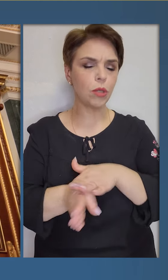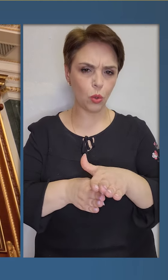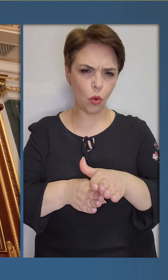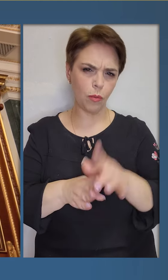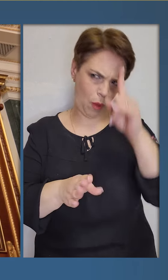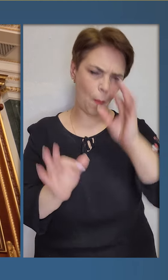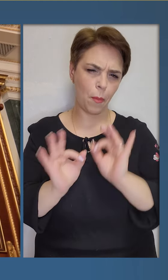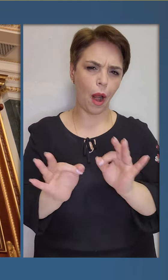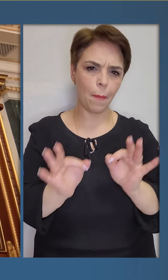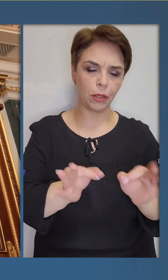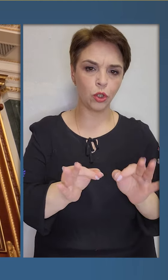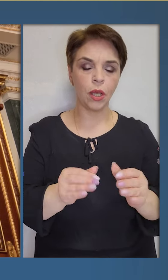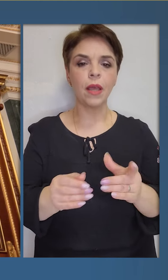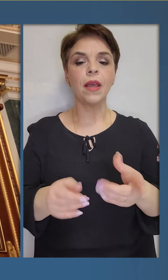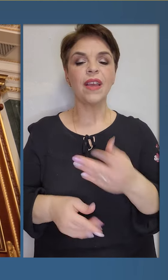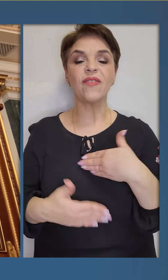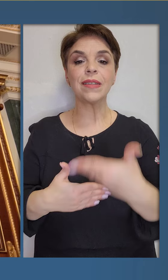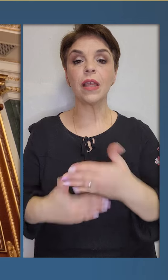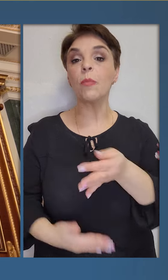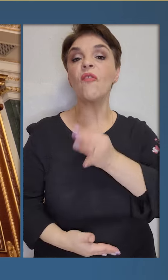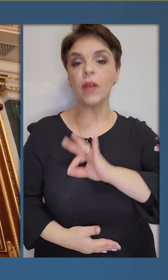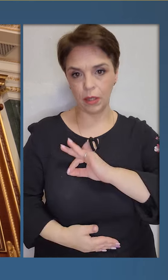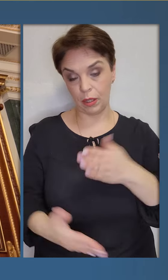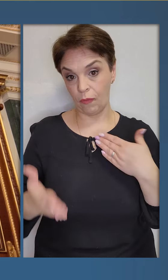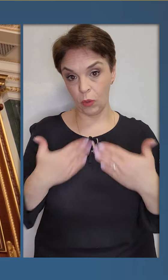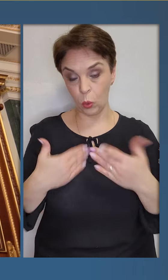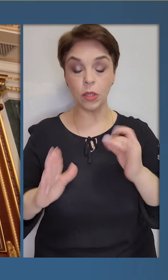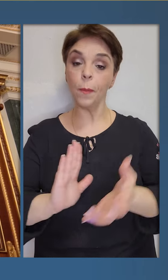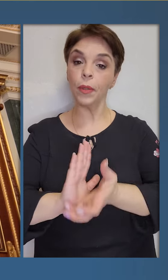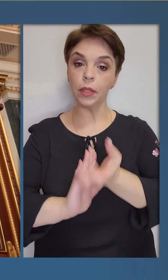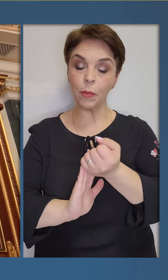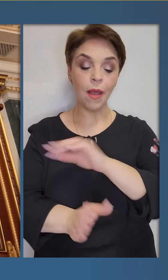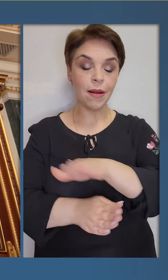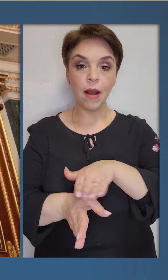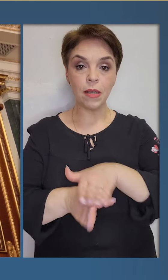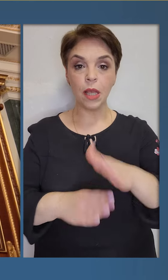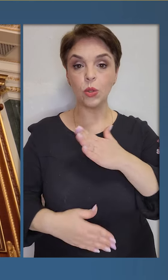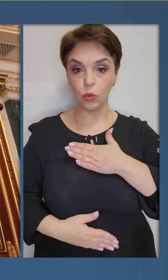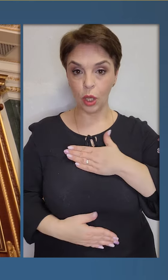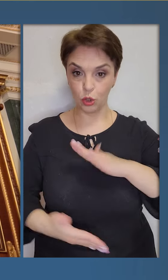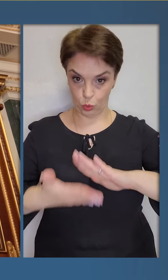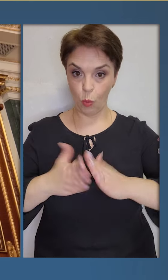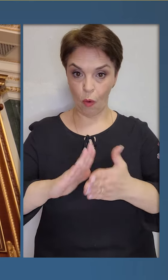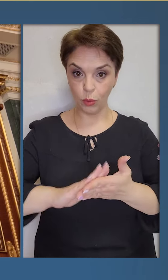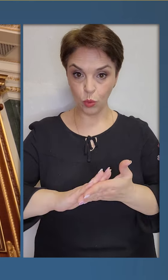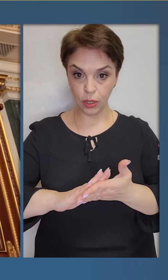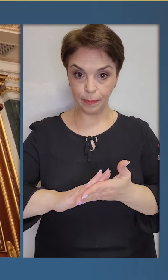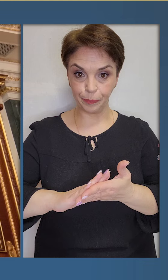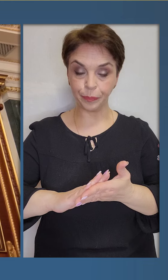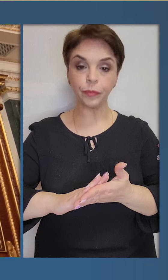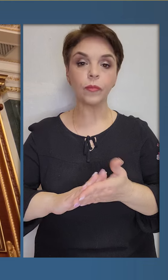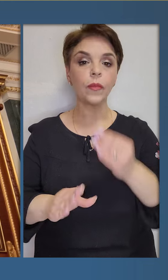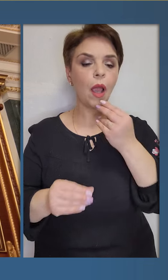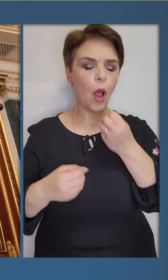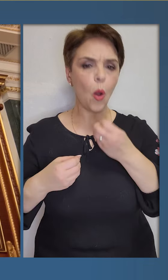цілком прагматичних та взаємовигідних відносин та підтримують реалізацію наших домовленостей.